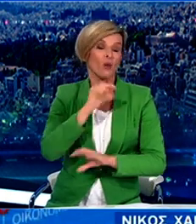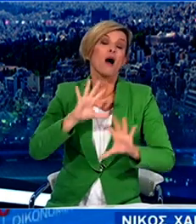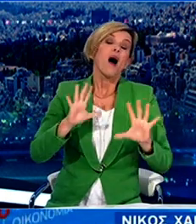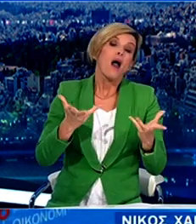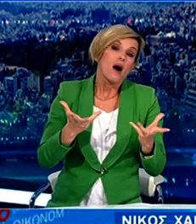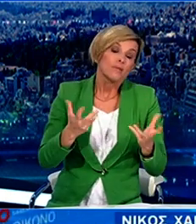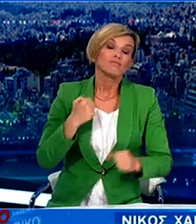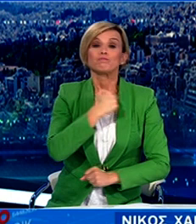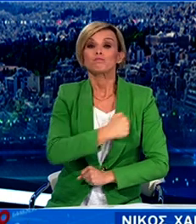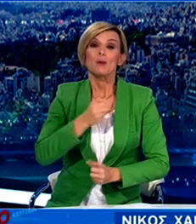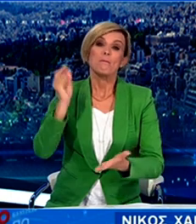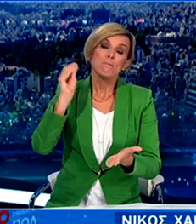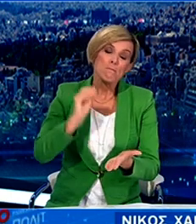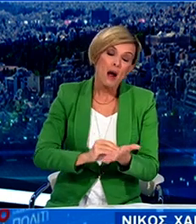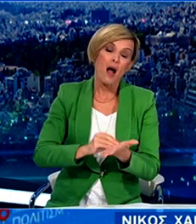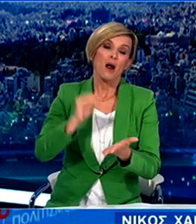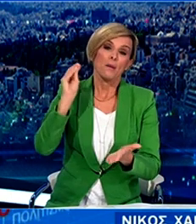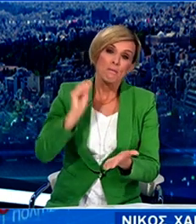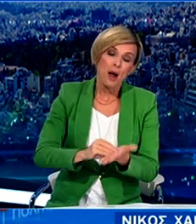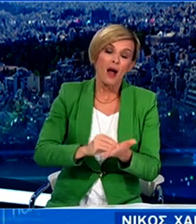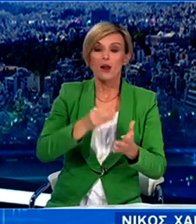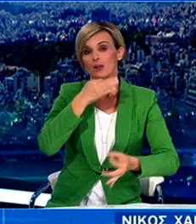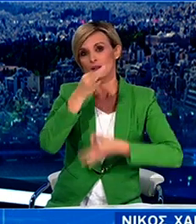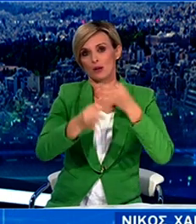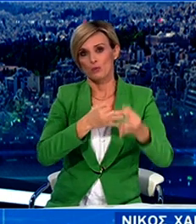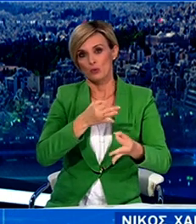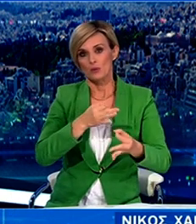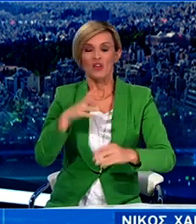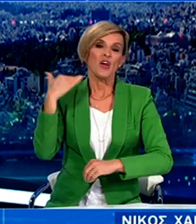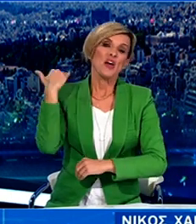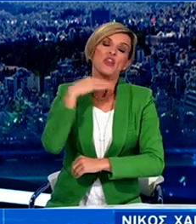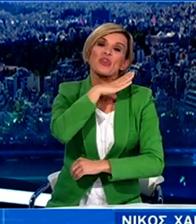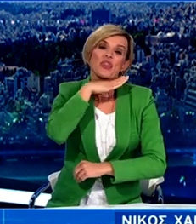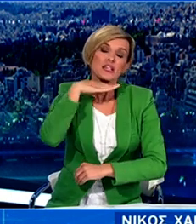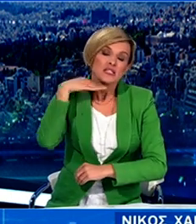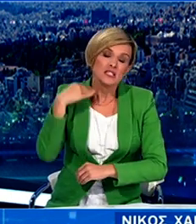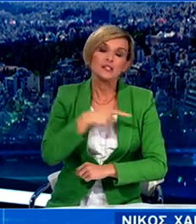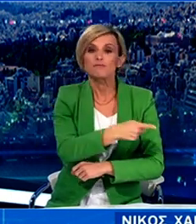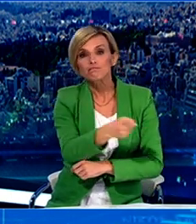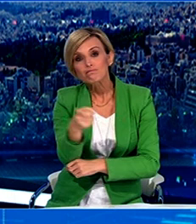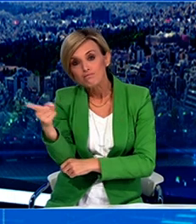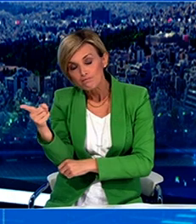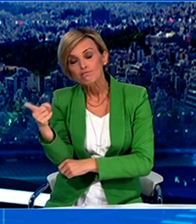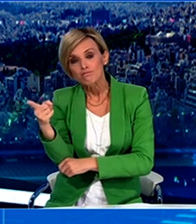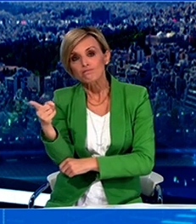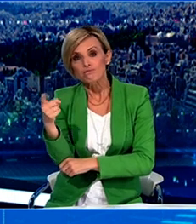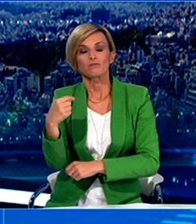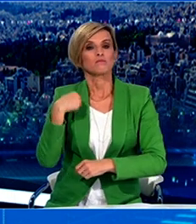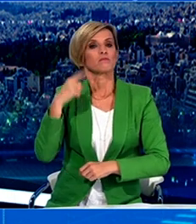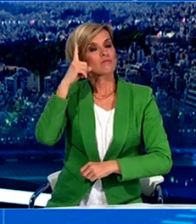επαναλάβουμε όλα εκείνα τα σημαντικά, τα ξεχωριστά, τις θυσίες που είχαμε ήδη κάνει. Όλοι ξέρουμε,